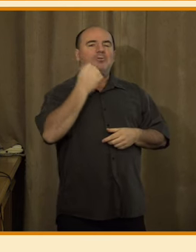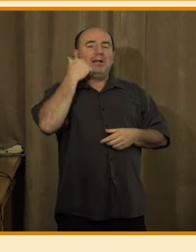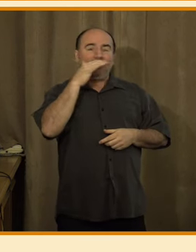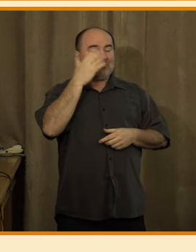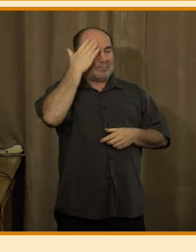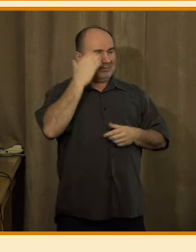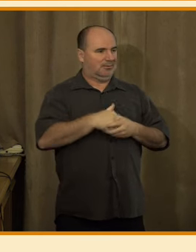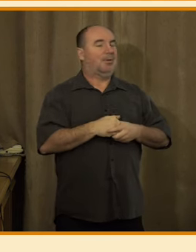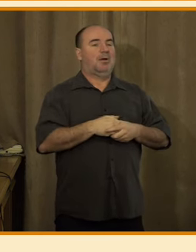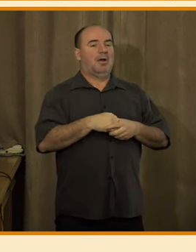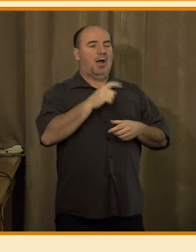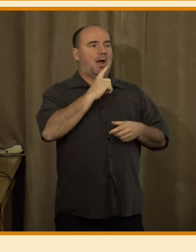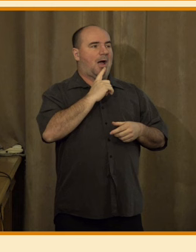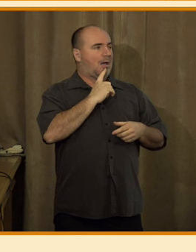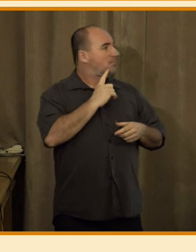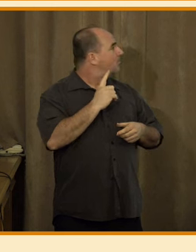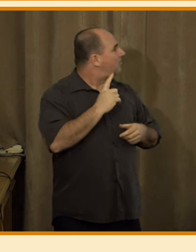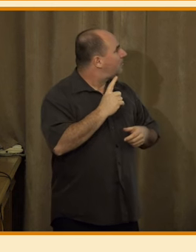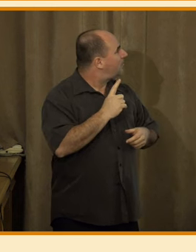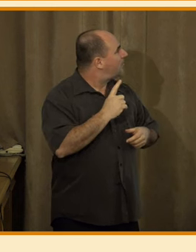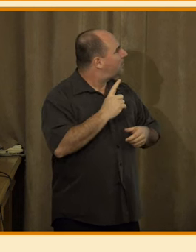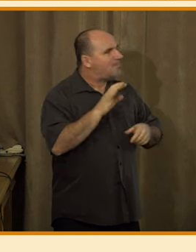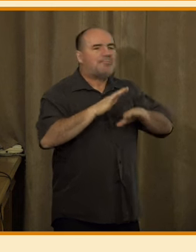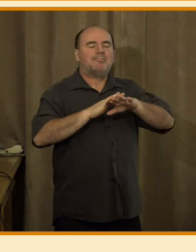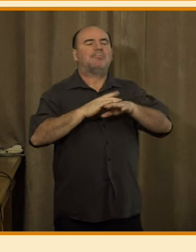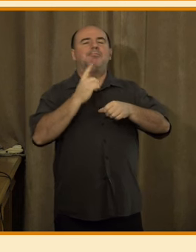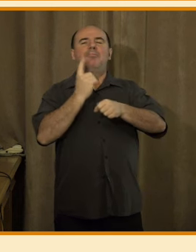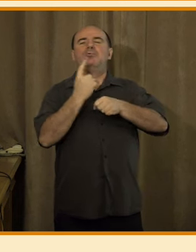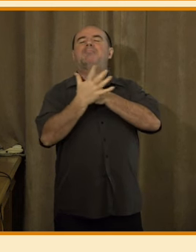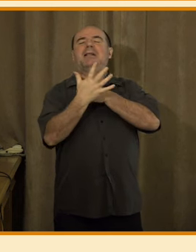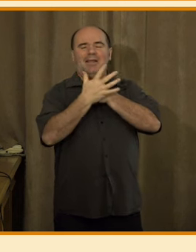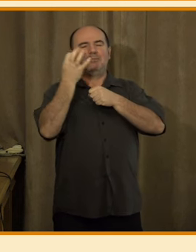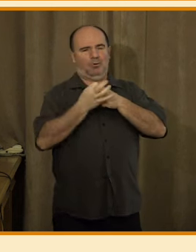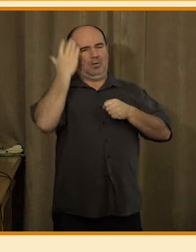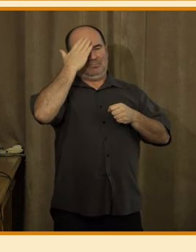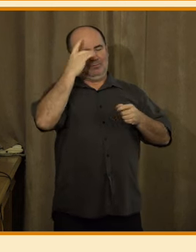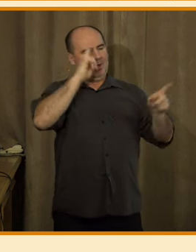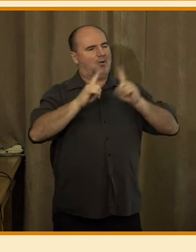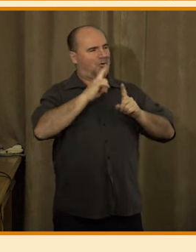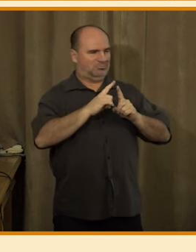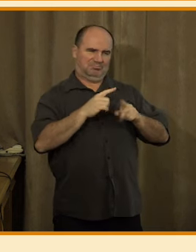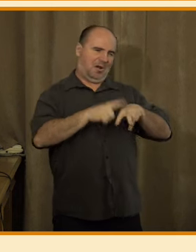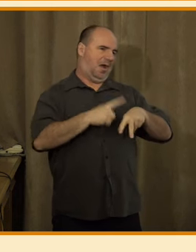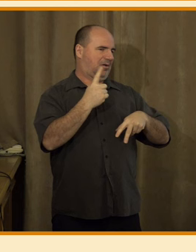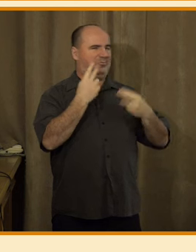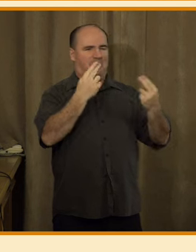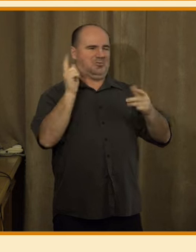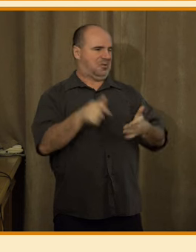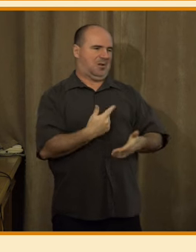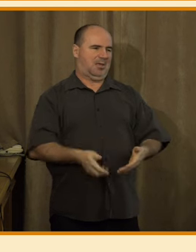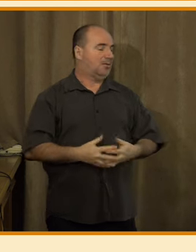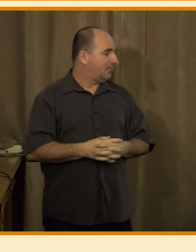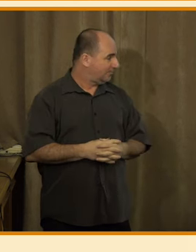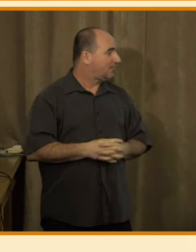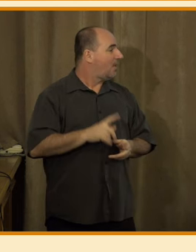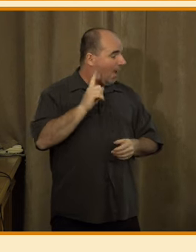přiklání k tomuto názoru. A to prostupuje těmi výsledky i vstaženými pak k četu GPT, o čemž nepochybně bude